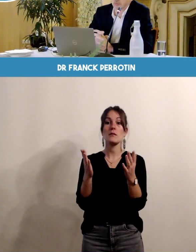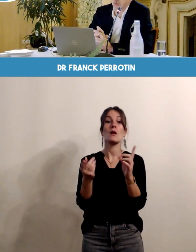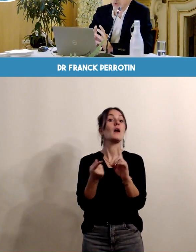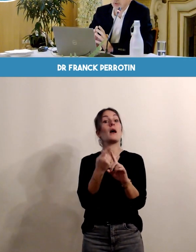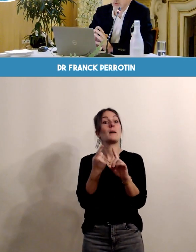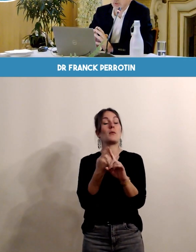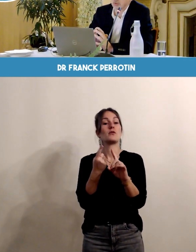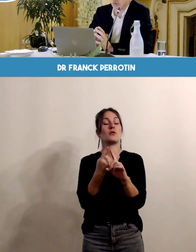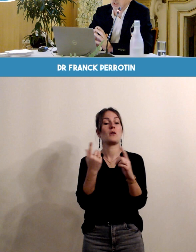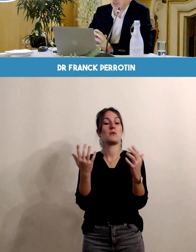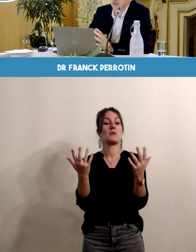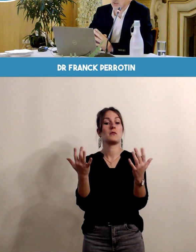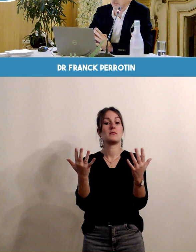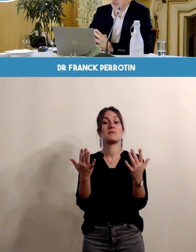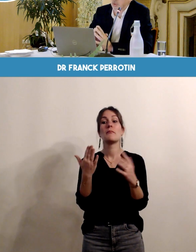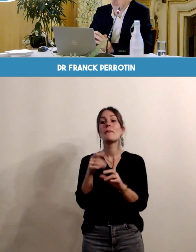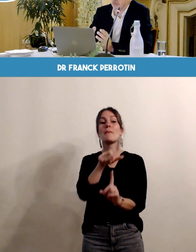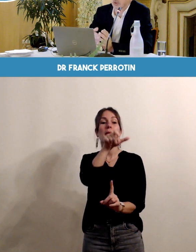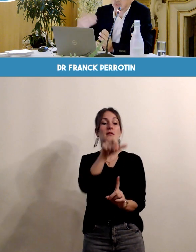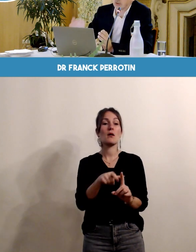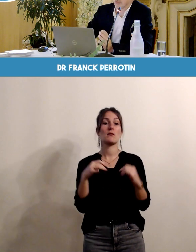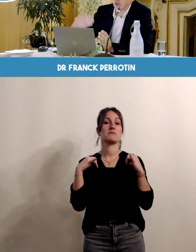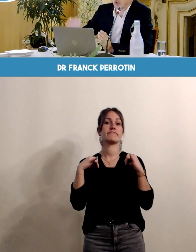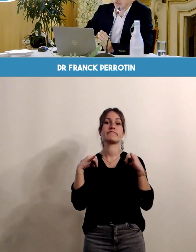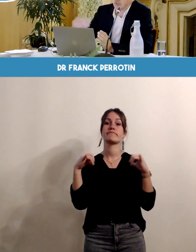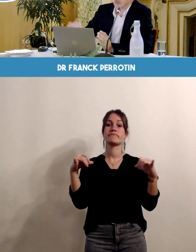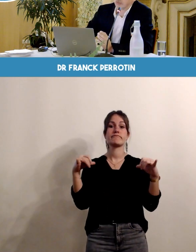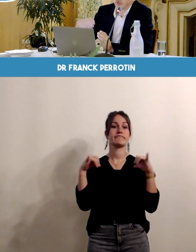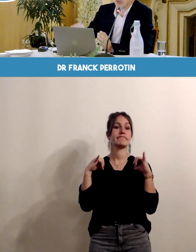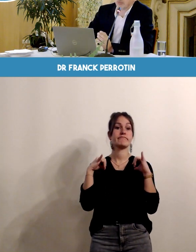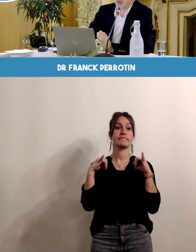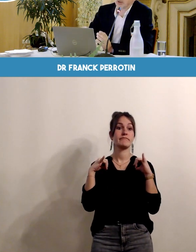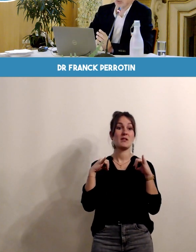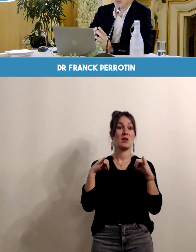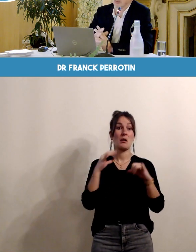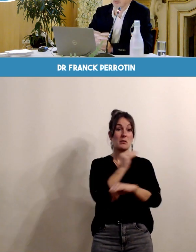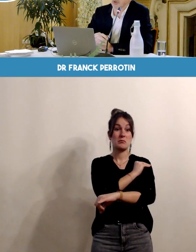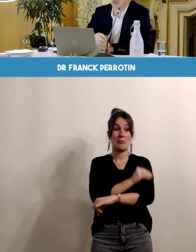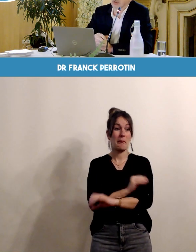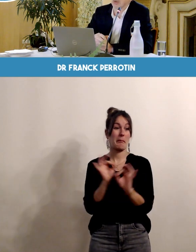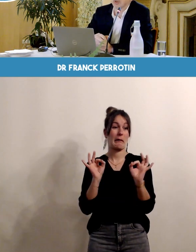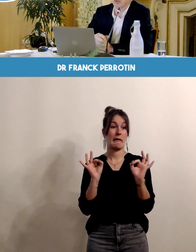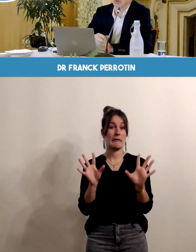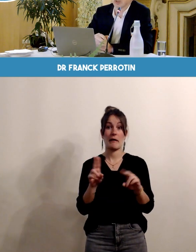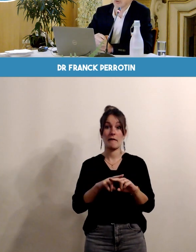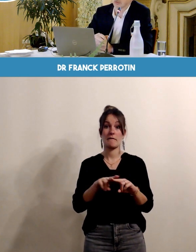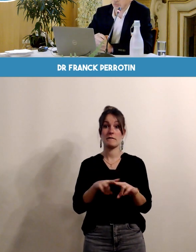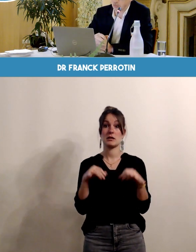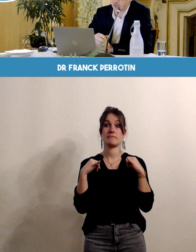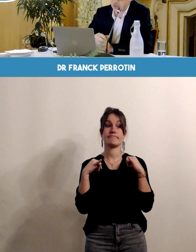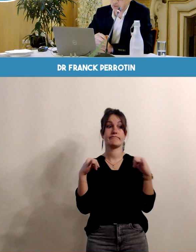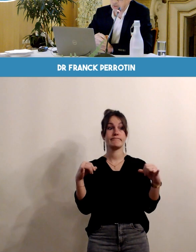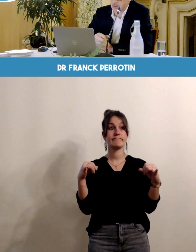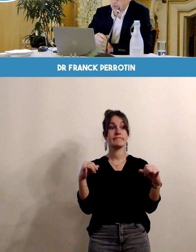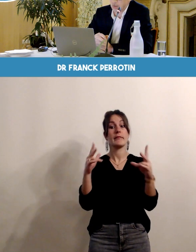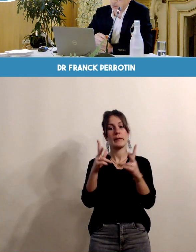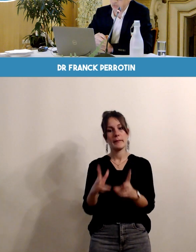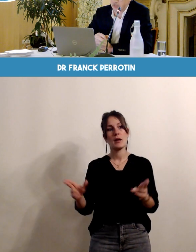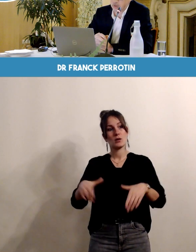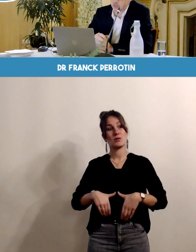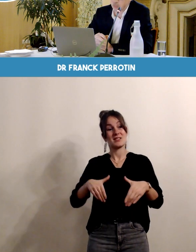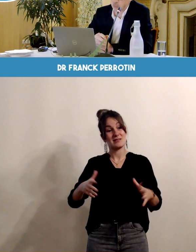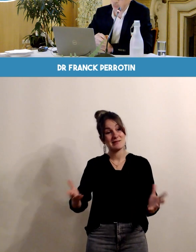est faite aujourd'hui aux patientes qui sont inactives même qu'on essaie de faire démarrer quand même une petite activité physique en cours de grossesse